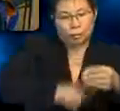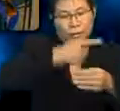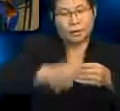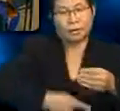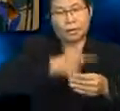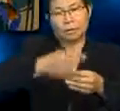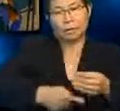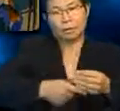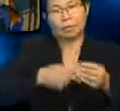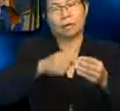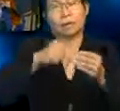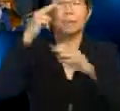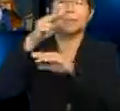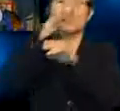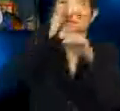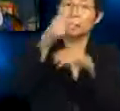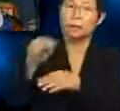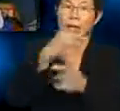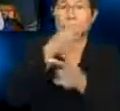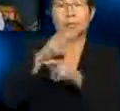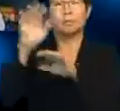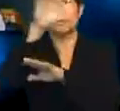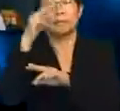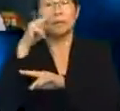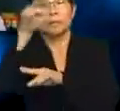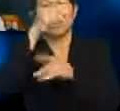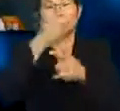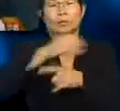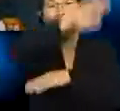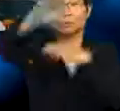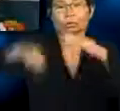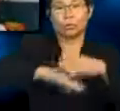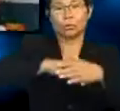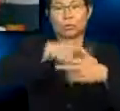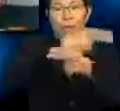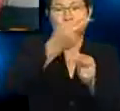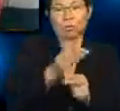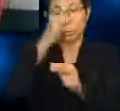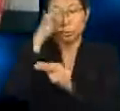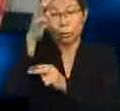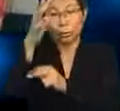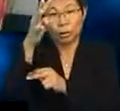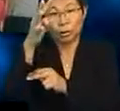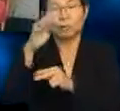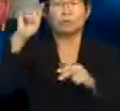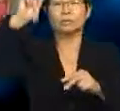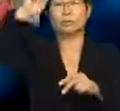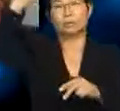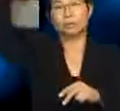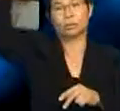pemandangan ataupun semua hasil ciptaan Tuhan.